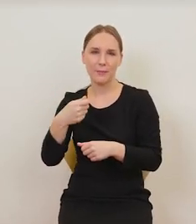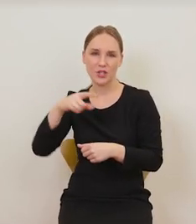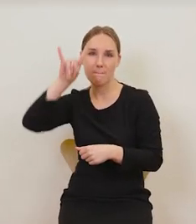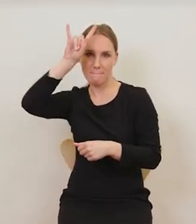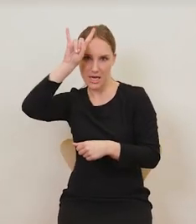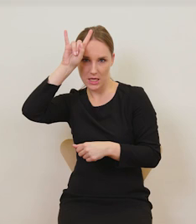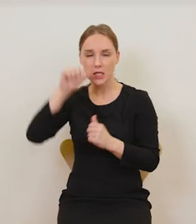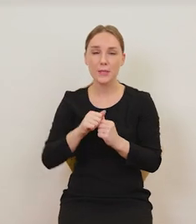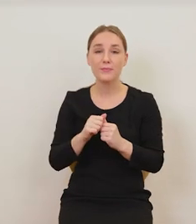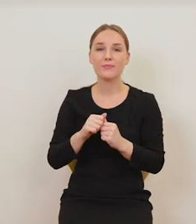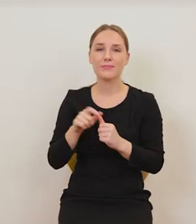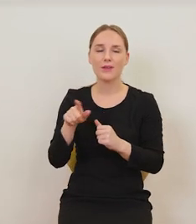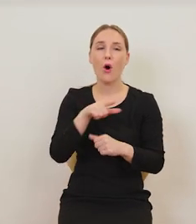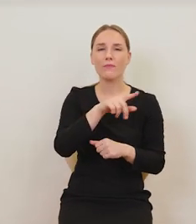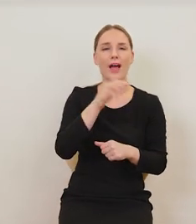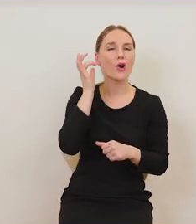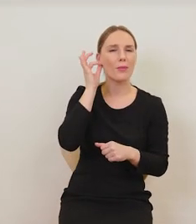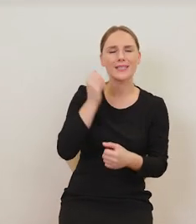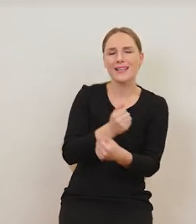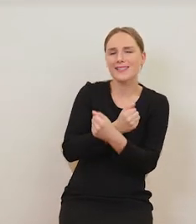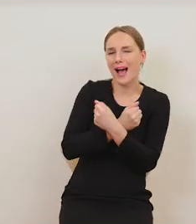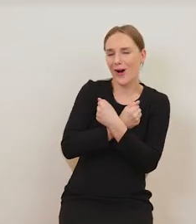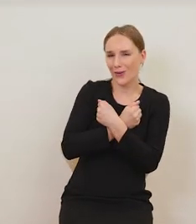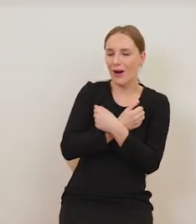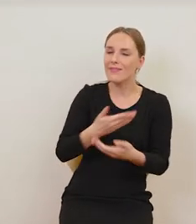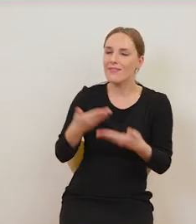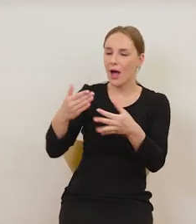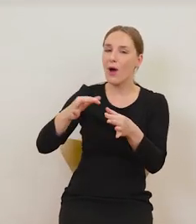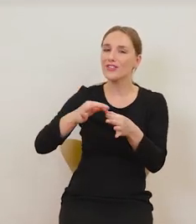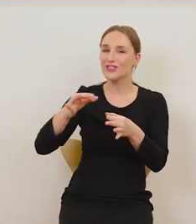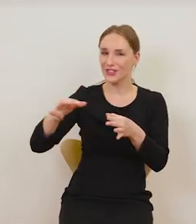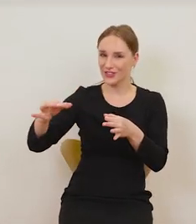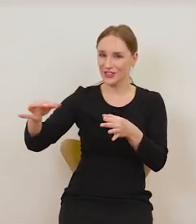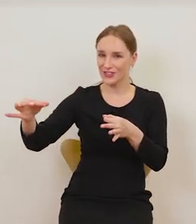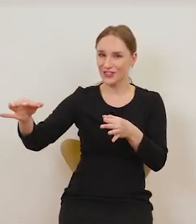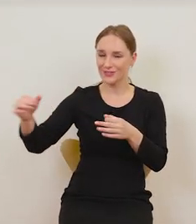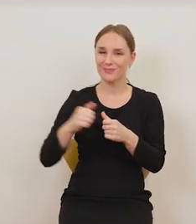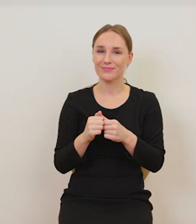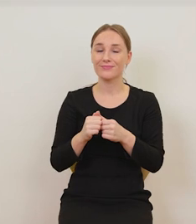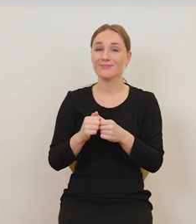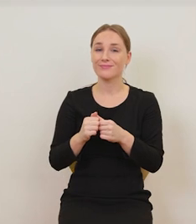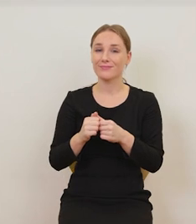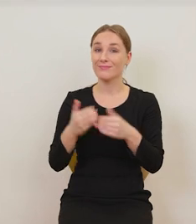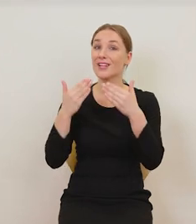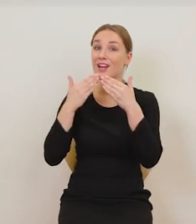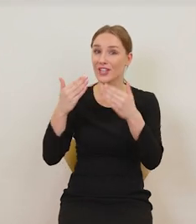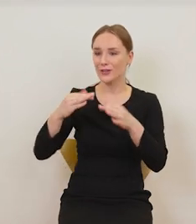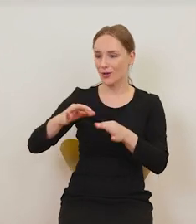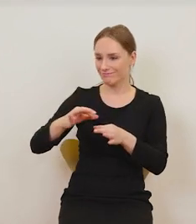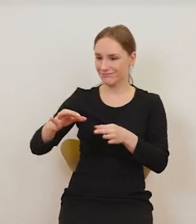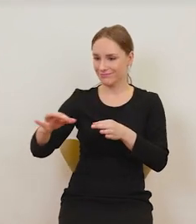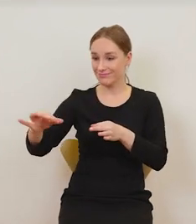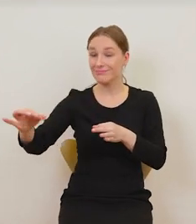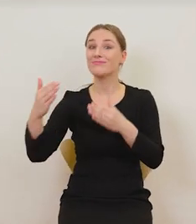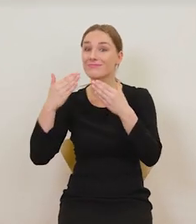i zakochana Ariadna wręcza mu nić, tę nić Ariadny, którą rozciągnął w